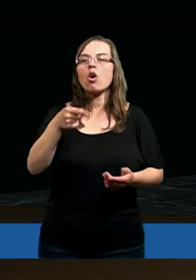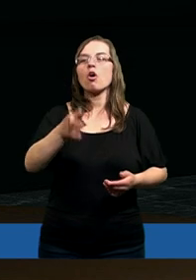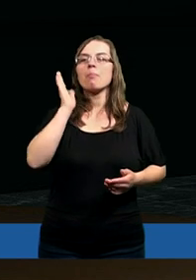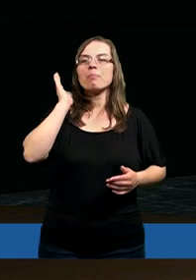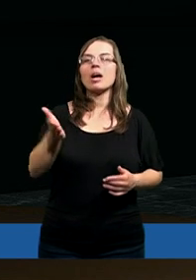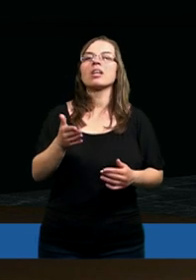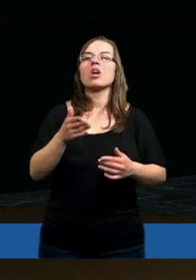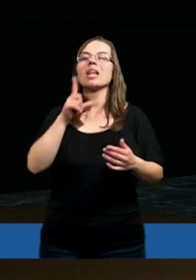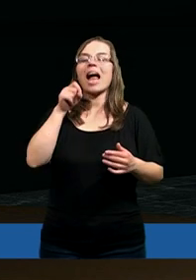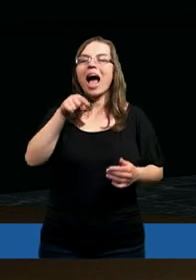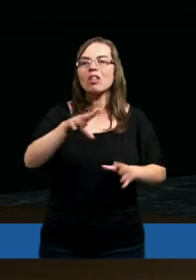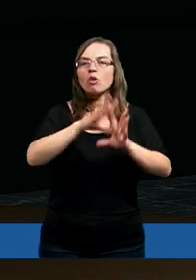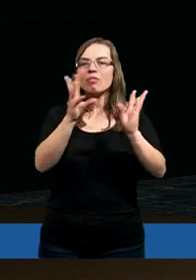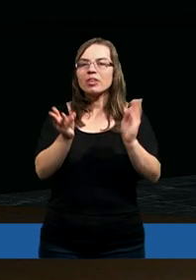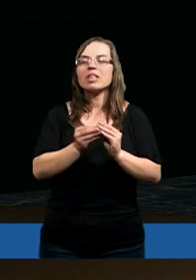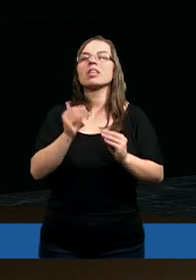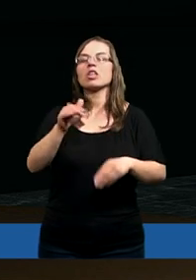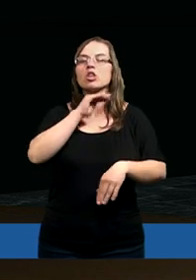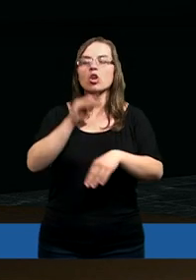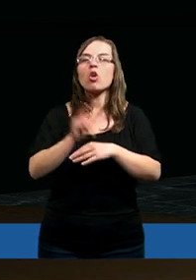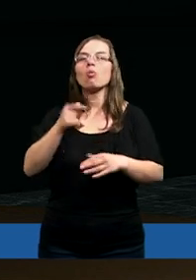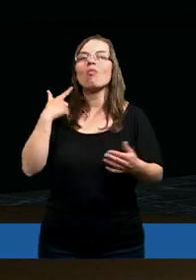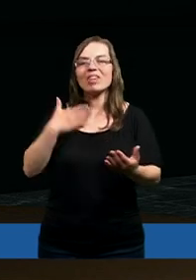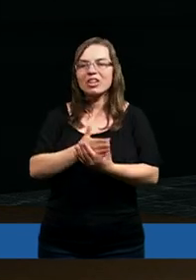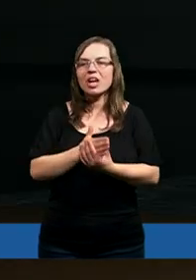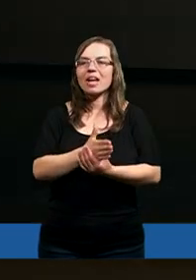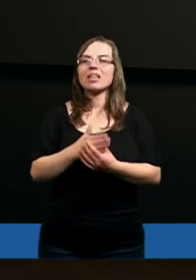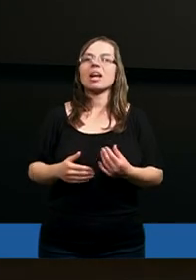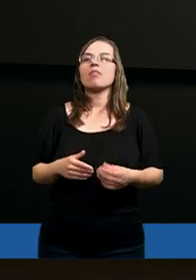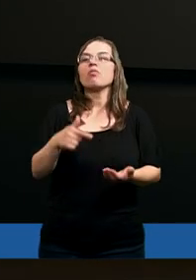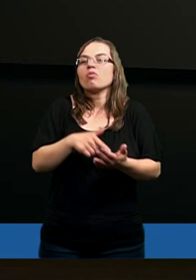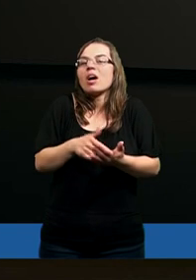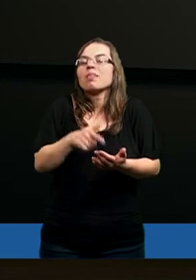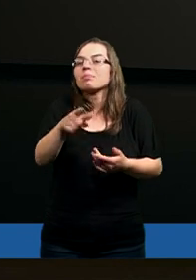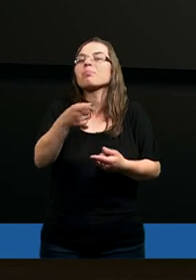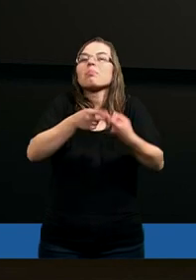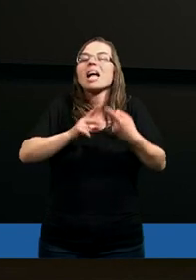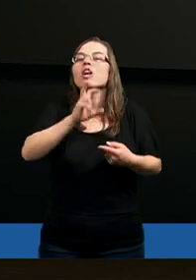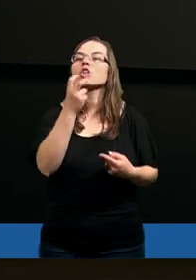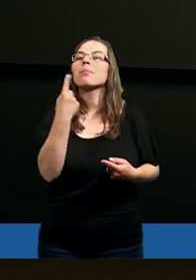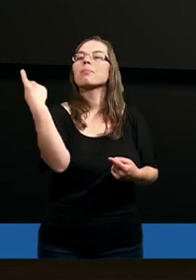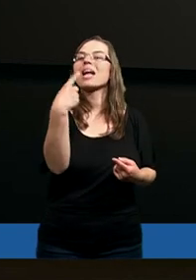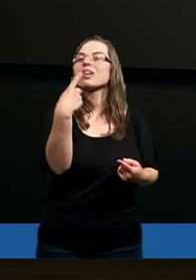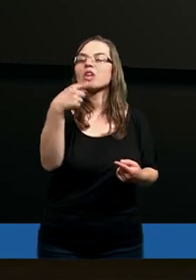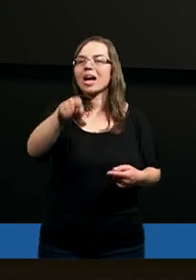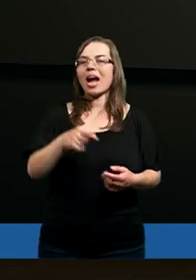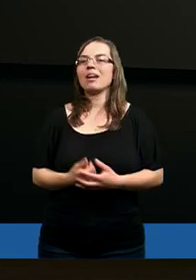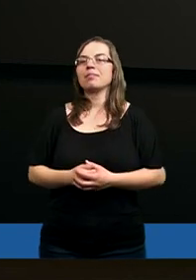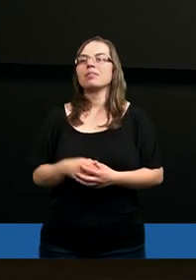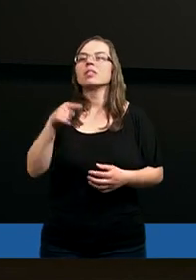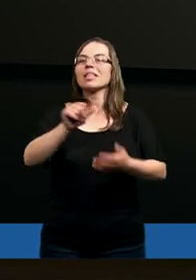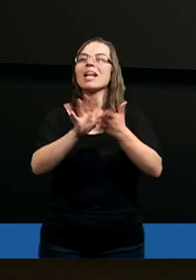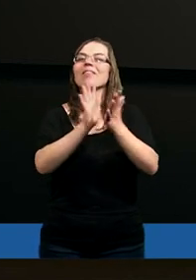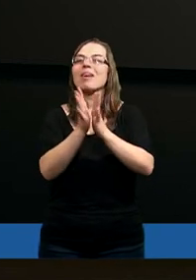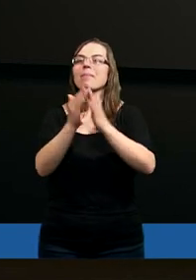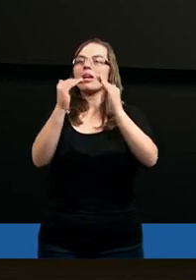potępienia na nich od dawna zapadł i zguba ich nie dżemie. No właśnie. Przed czym przestrzega apostoł Piotr? Co tutaj